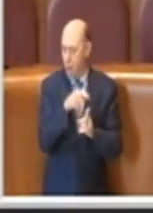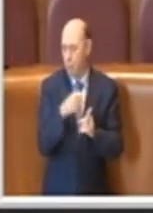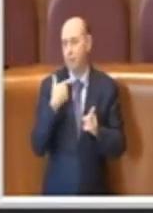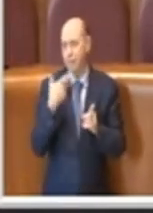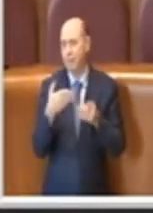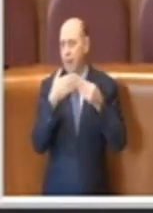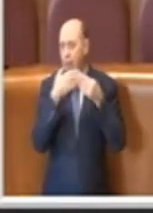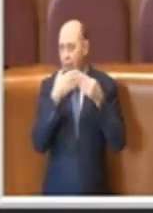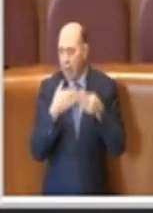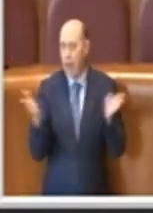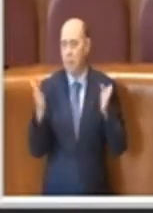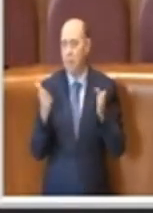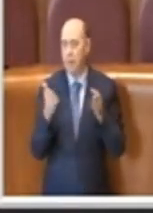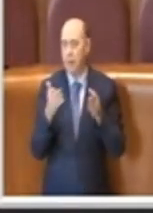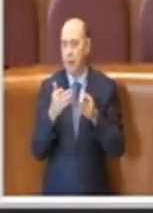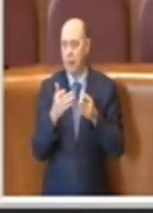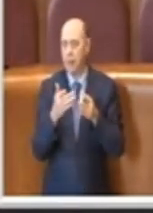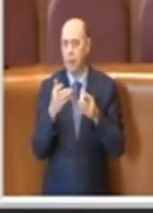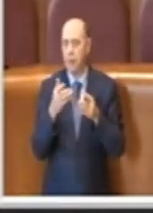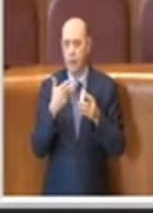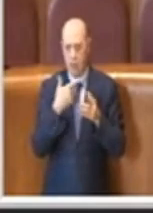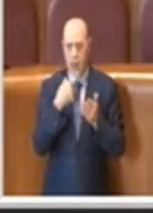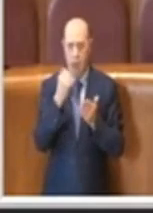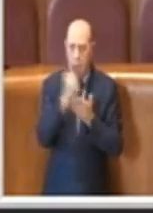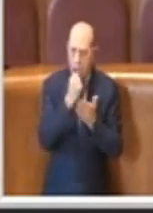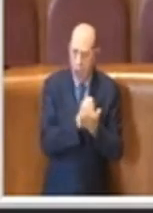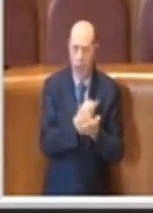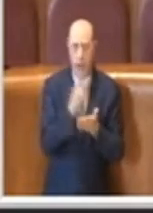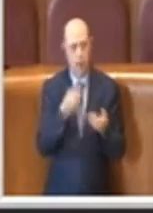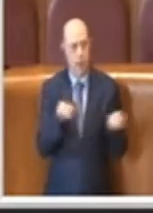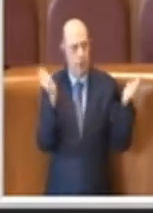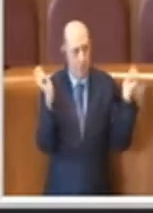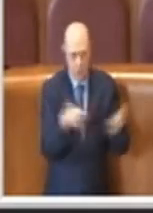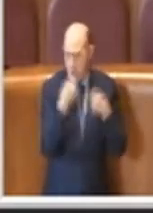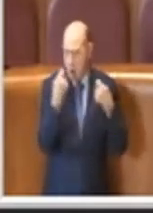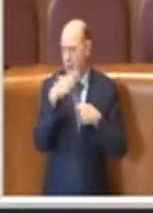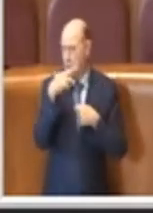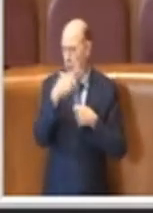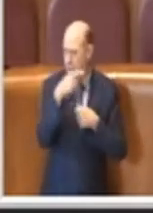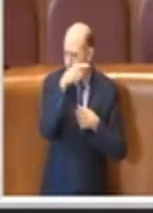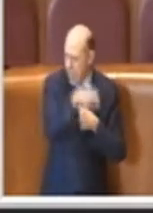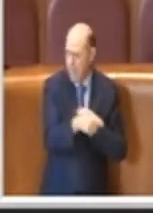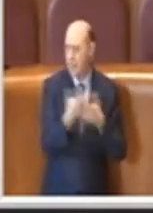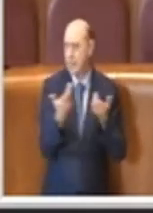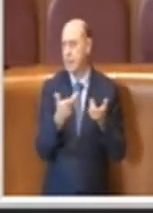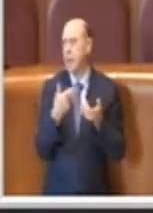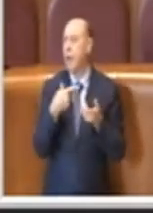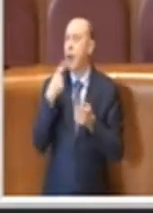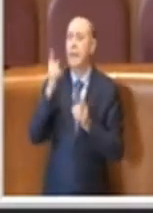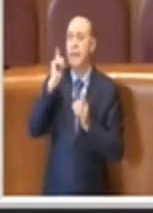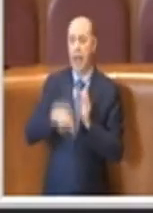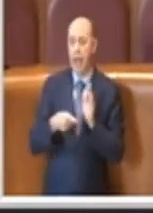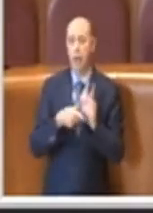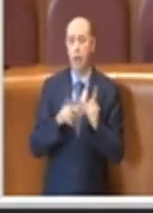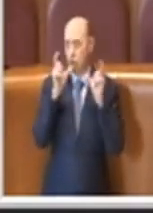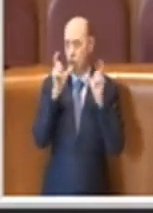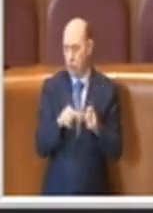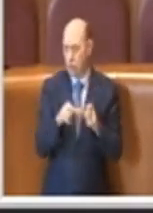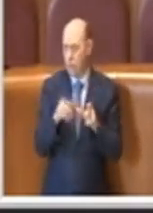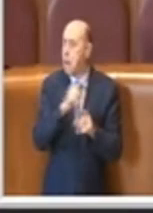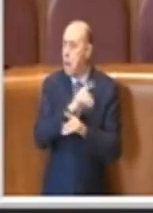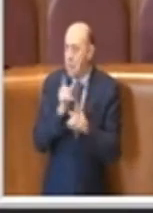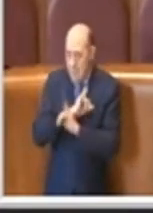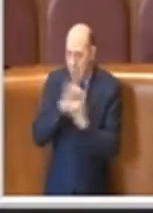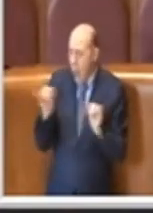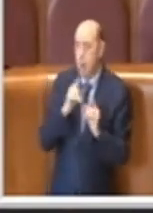un atto di pignoramento per i suoi terzi e quindi, anzi, il decreto ingiuntivo mai opposto, poi